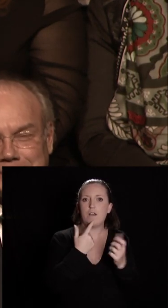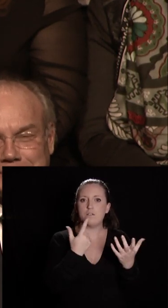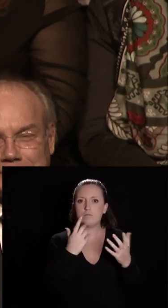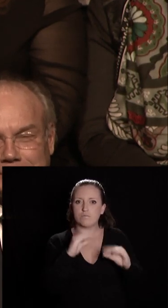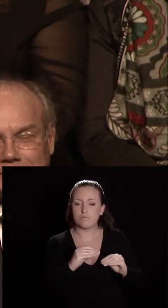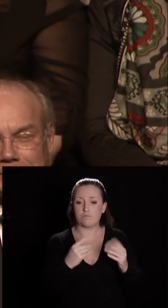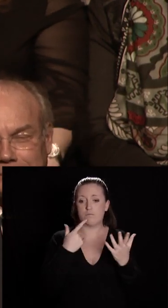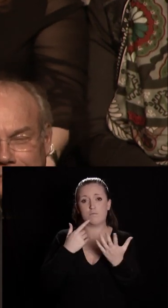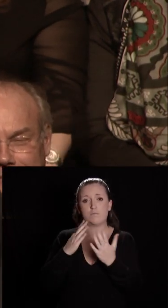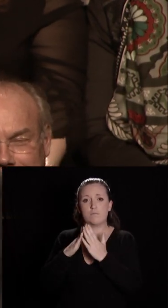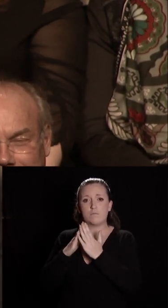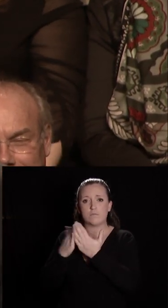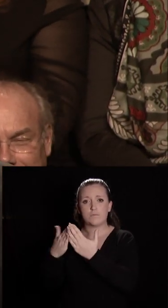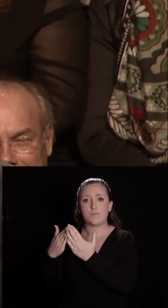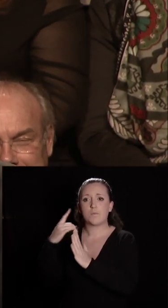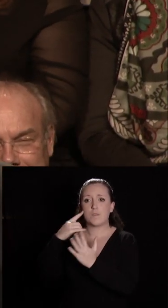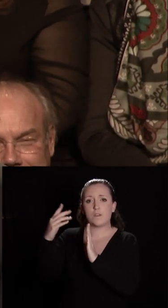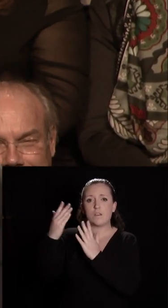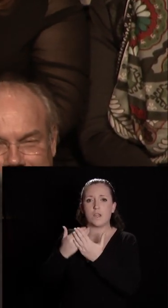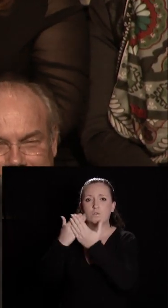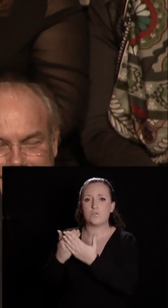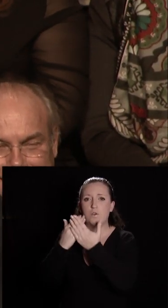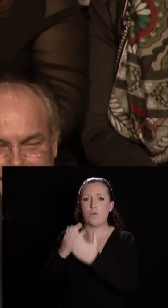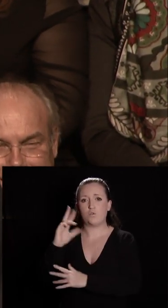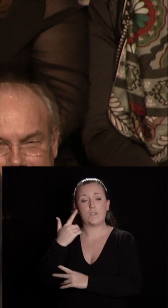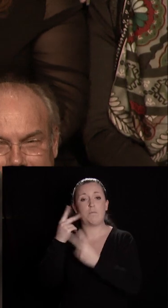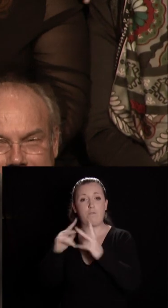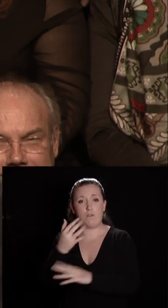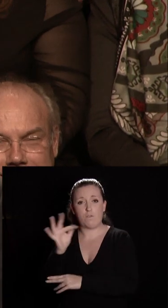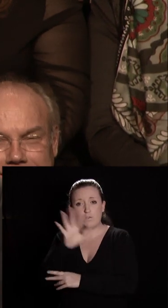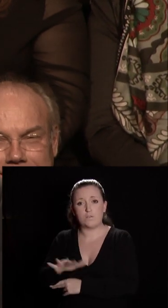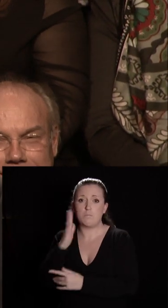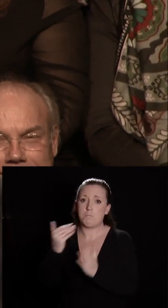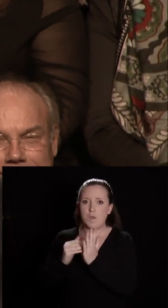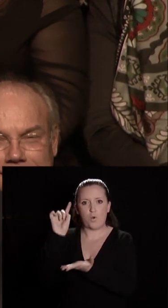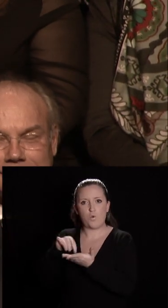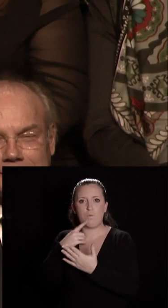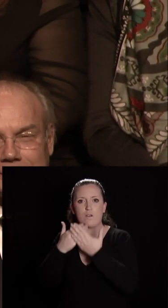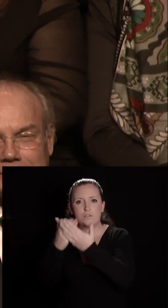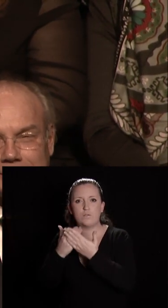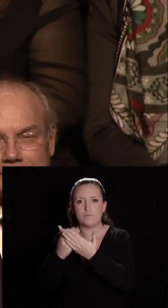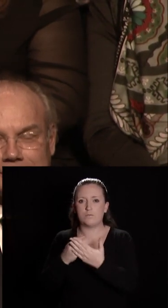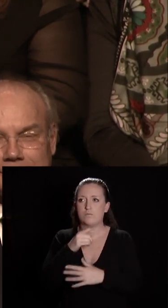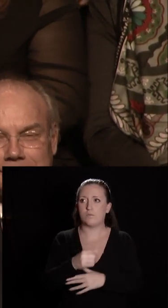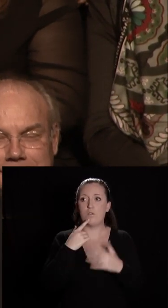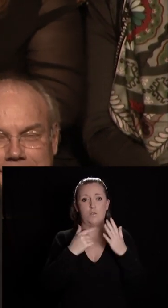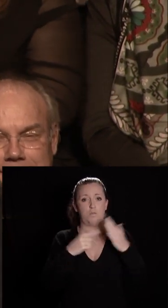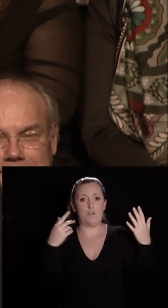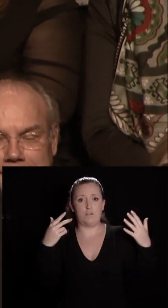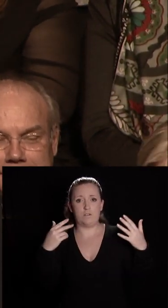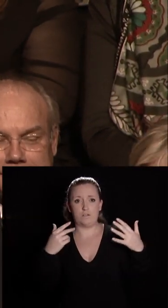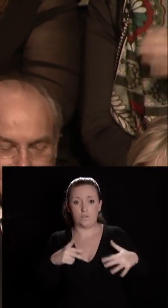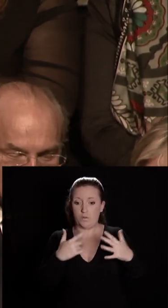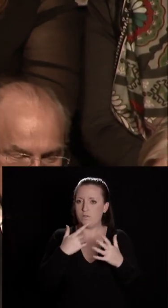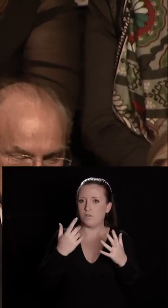étudiant nous classait quatrième grande ville de France où il fait bon étudier. En 2018, Dijon est non seulement la première ville du Grand